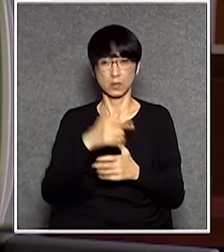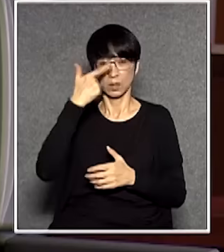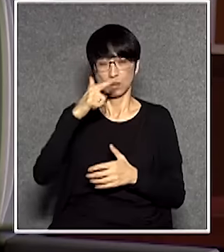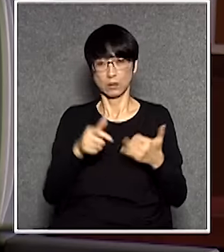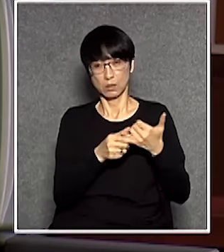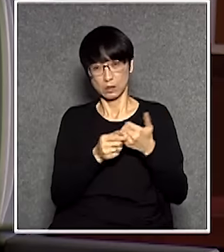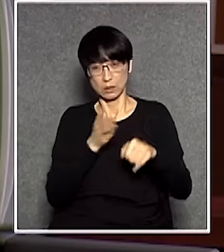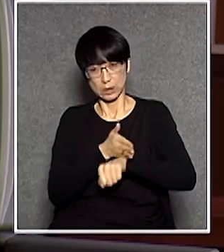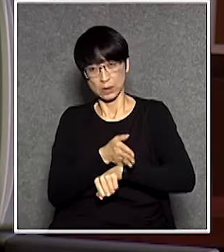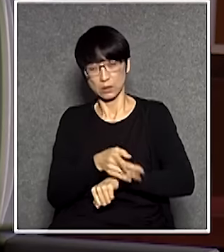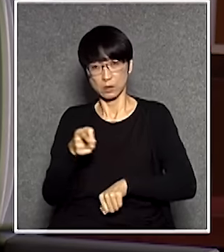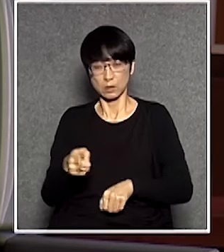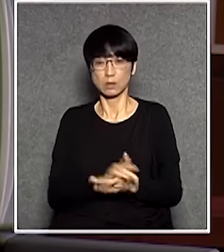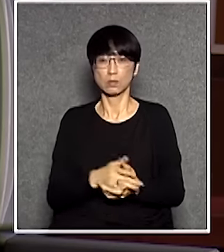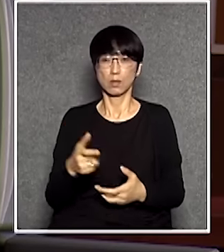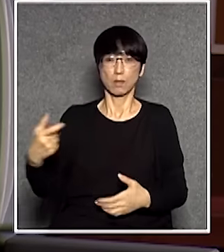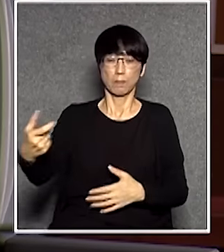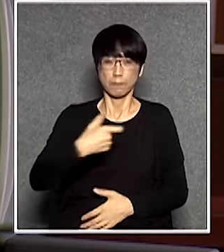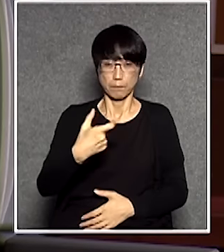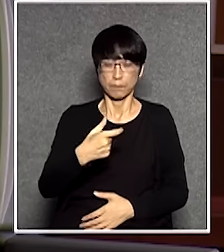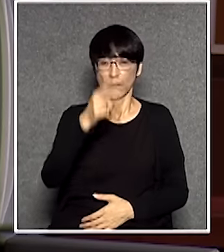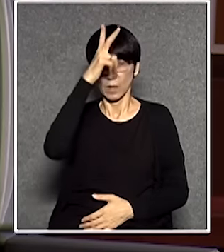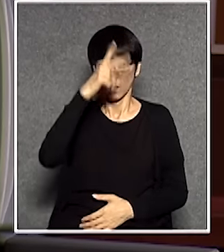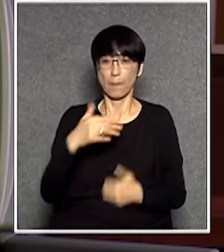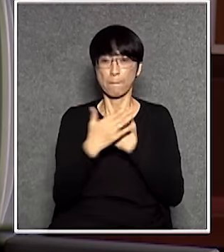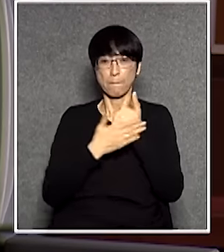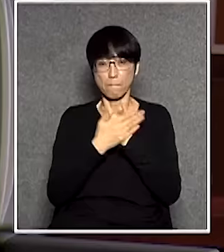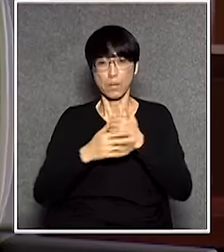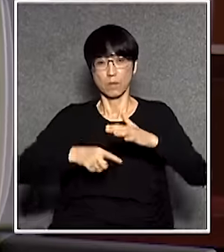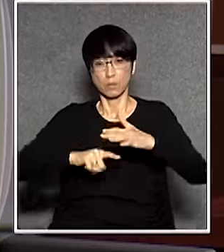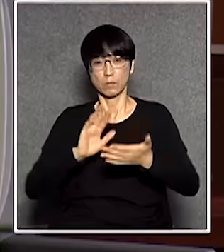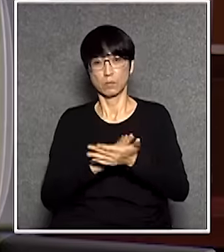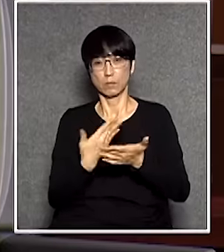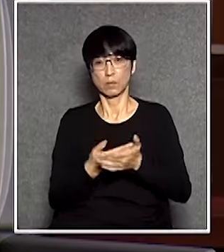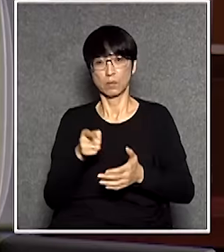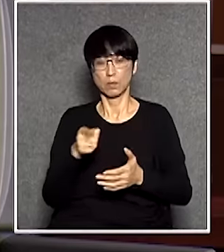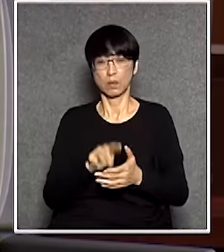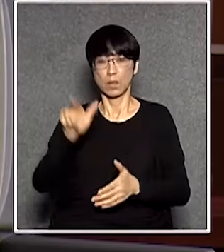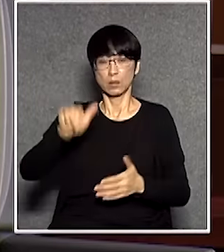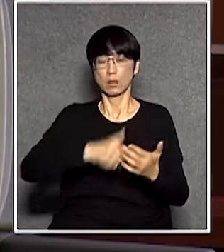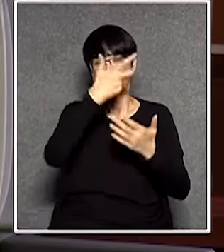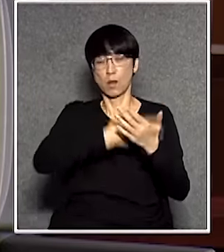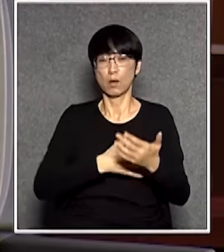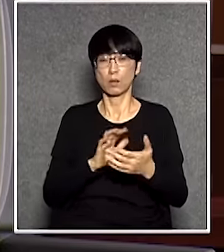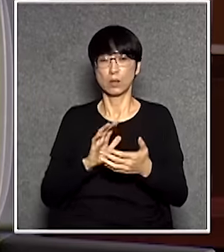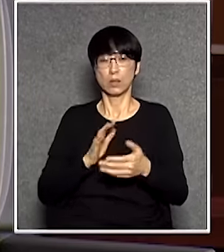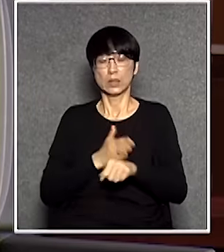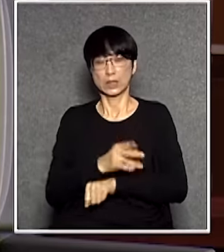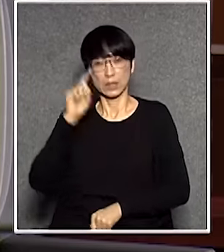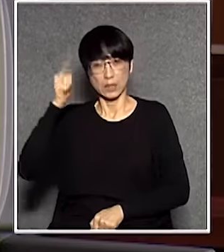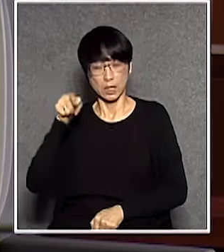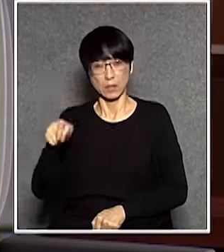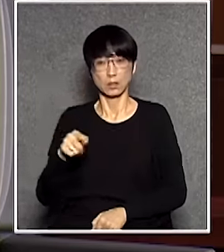啟用這間公司由一邊收取香港政府的維修保養費是不是好了這個舊系統每延遲一天雷神公司